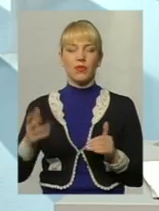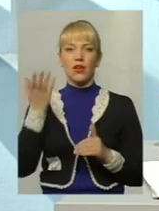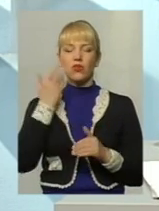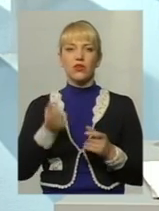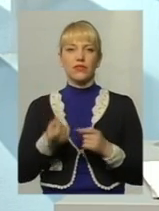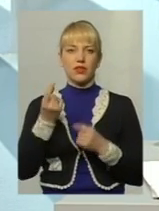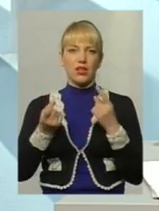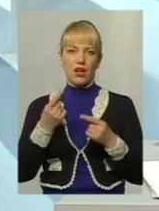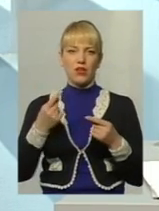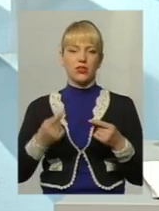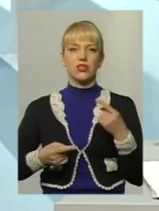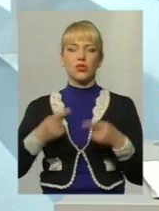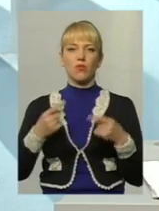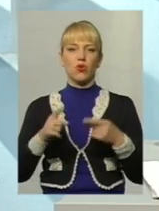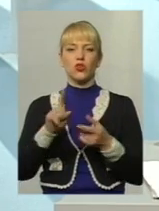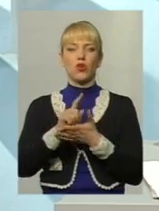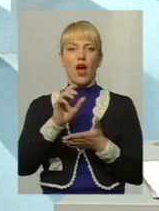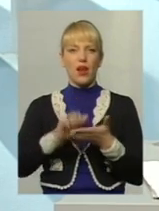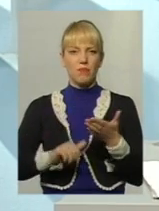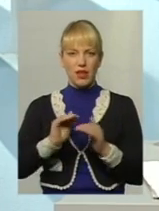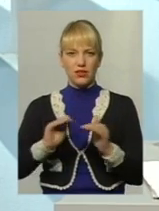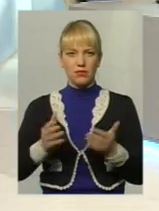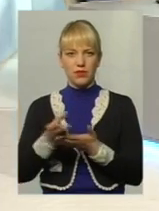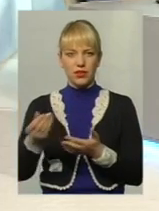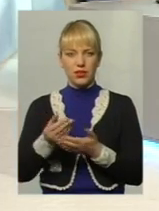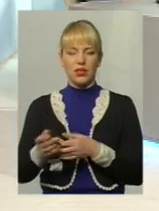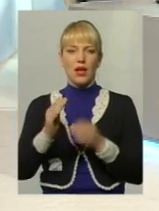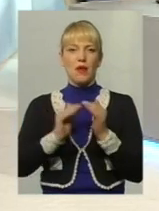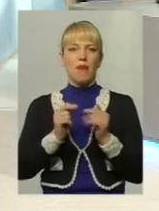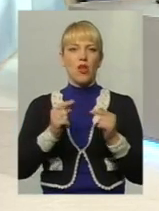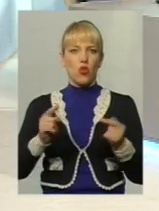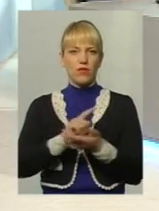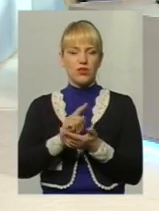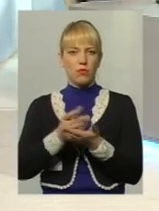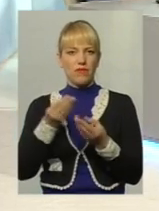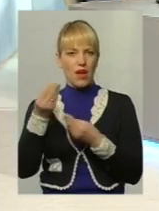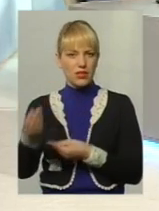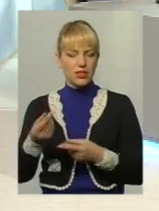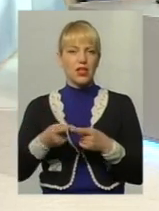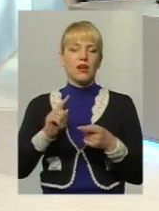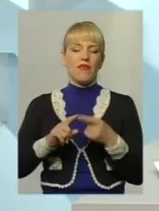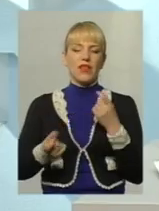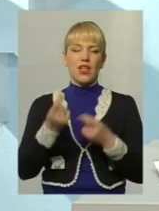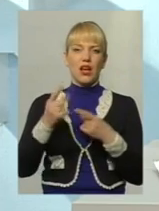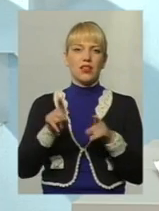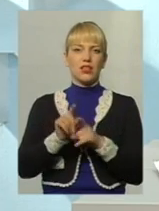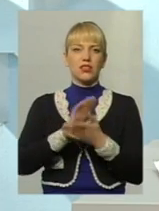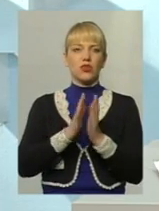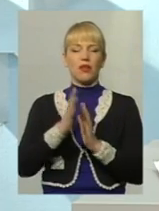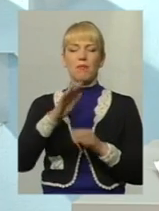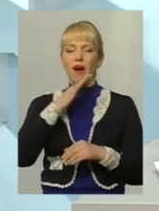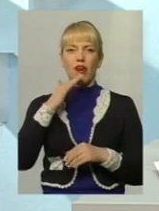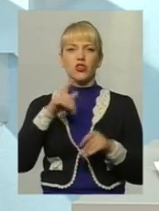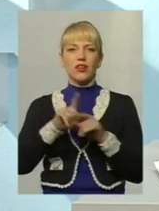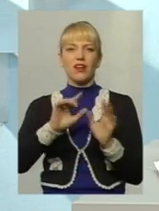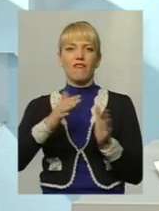спори щодо аліментних зобов'язань, щодо майнових зобов'язань, виникають ситуації, багато таких випадків, коли жінка приходить,